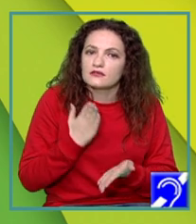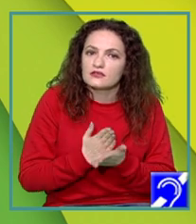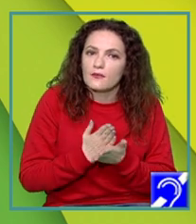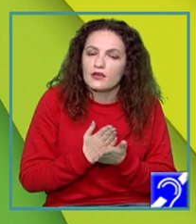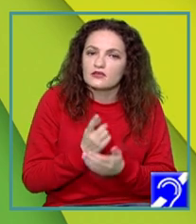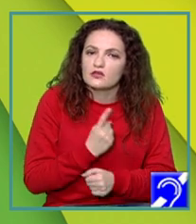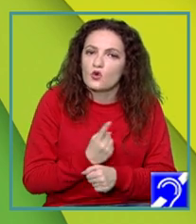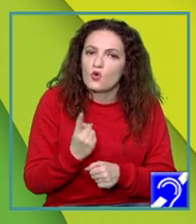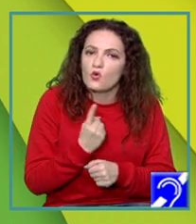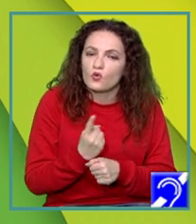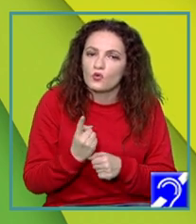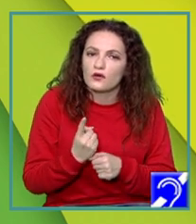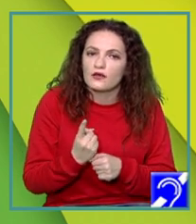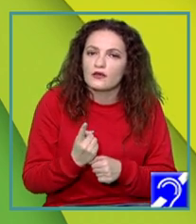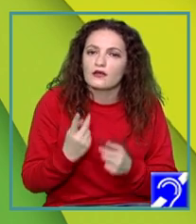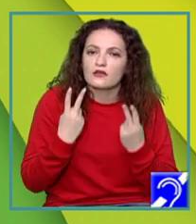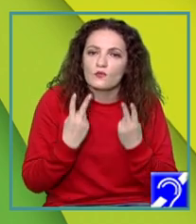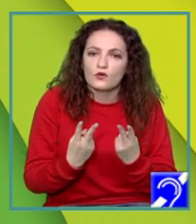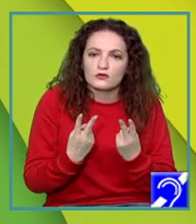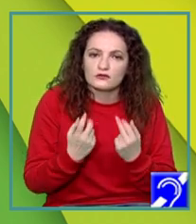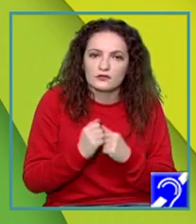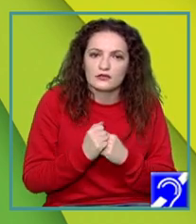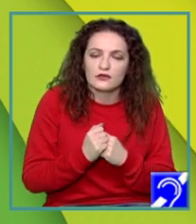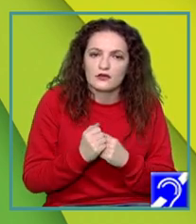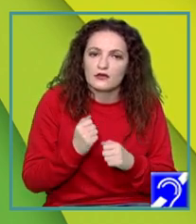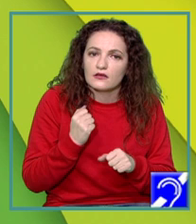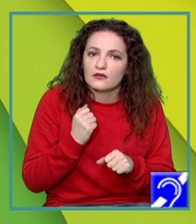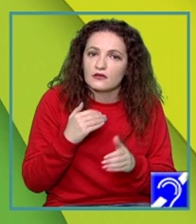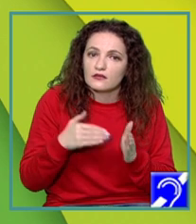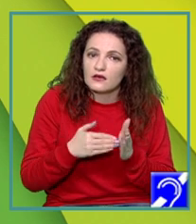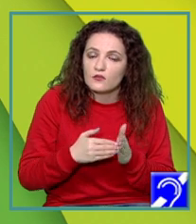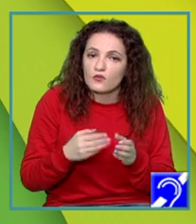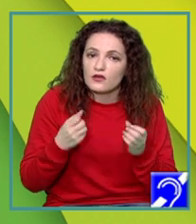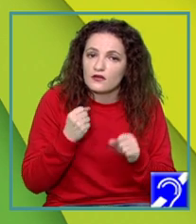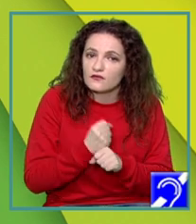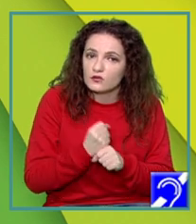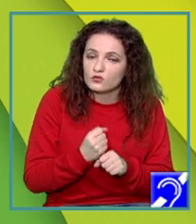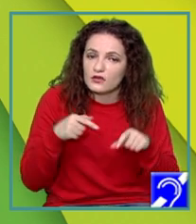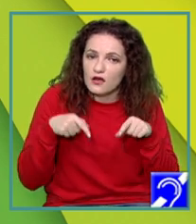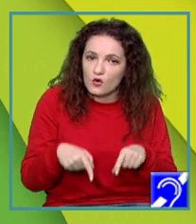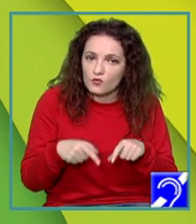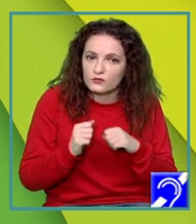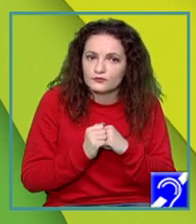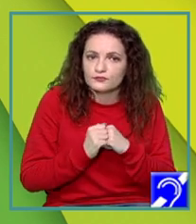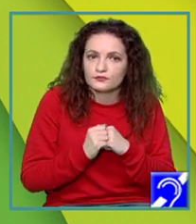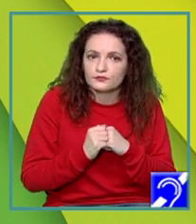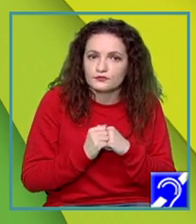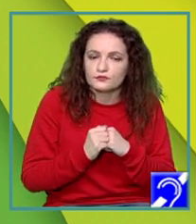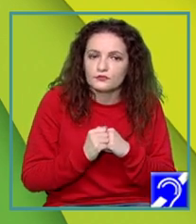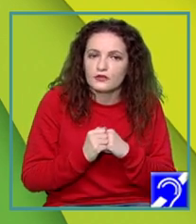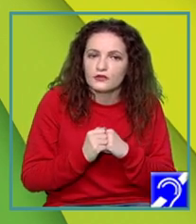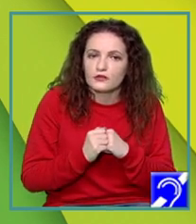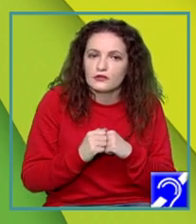adică lucrurile acelea care trebuie să fie făcute acum și sunt important să fie făcute, da? Și de